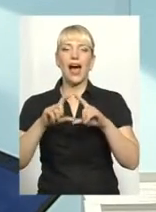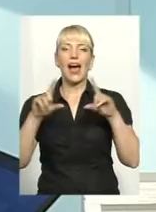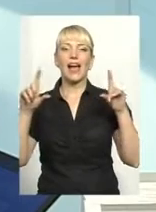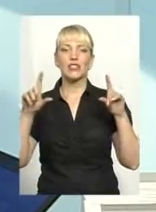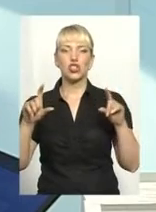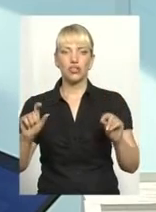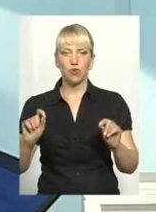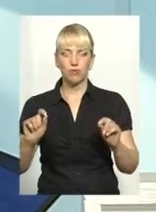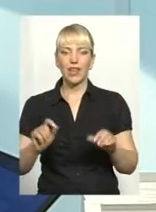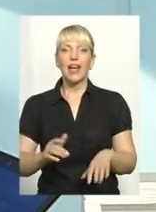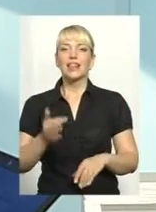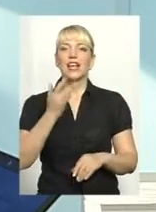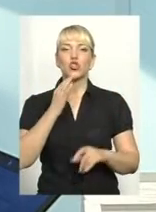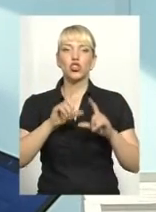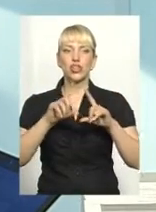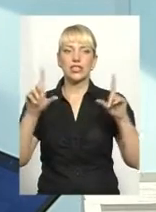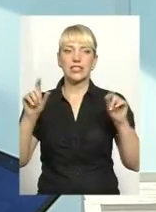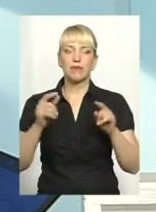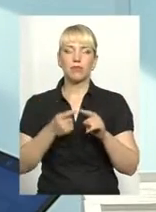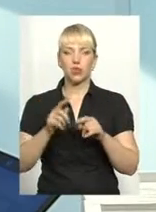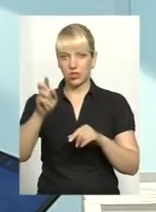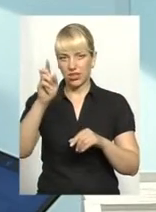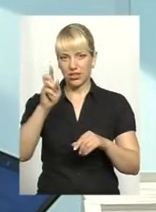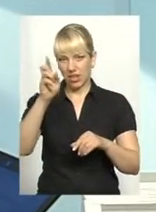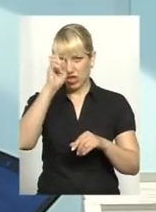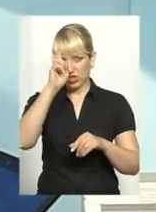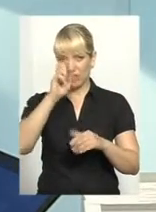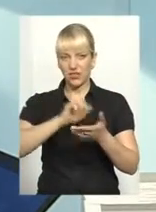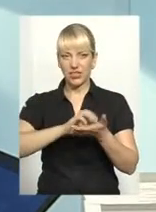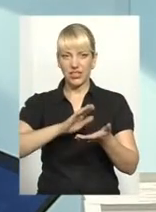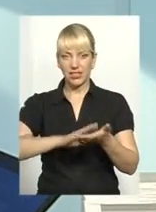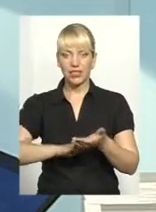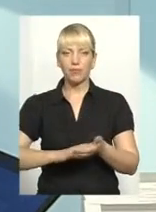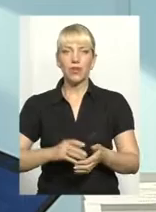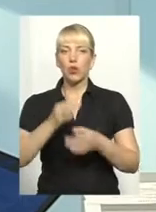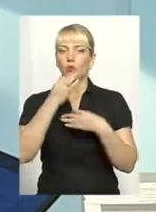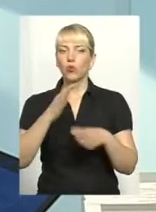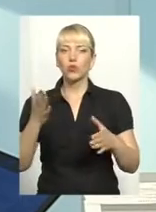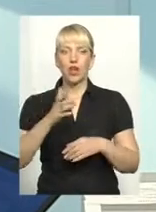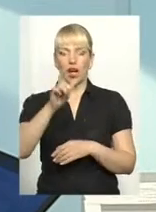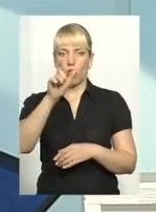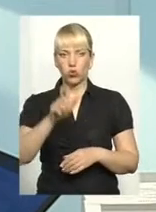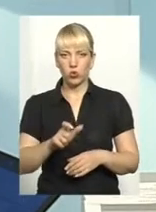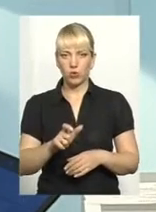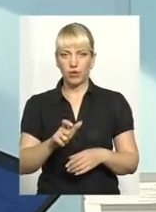Національне агентство буде держателем цього реєстру. Будь-яка особа